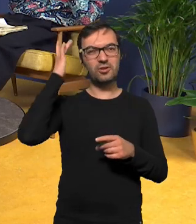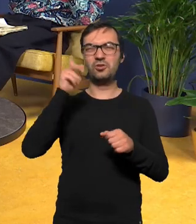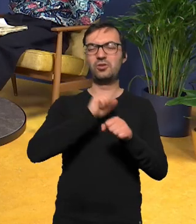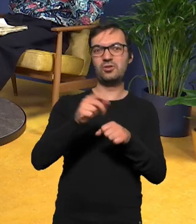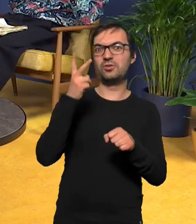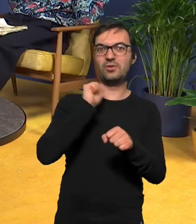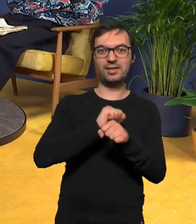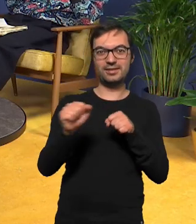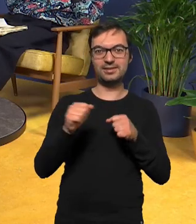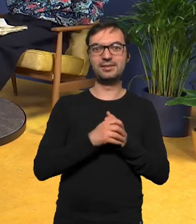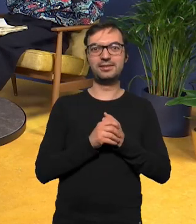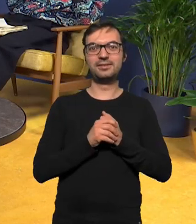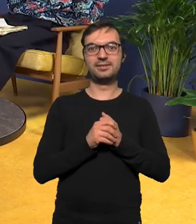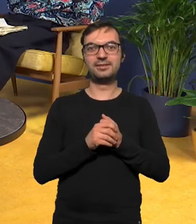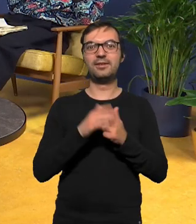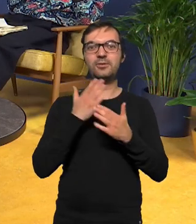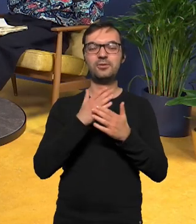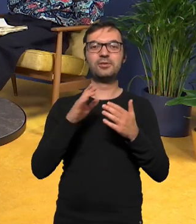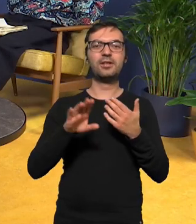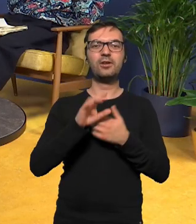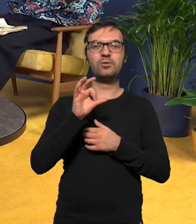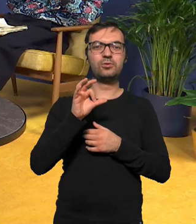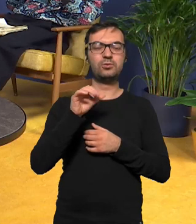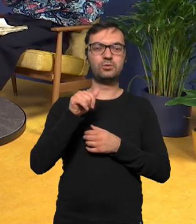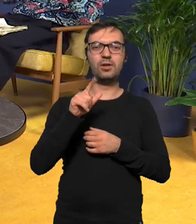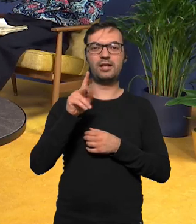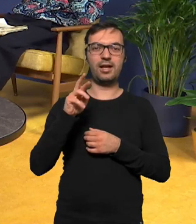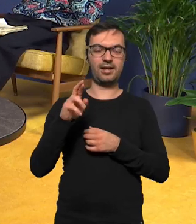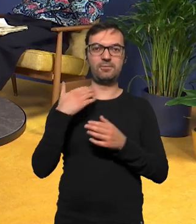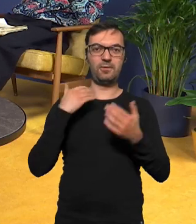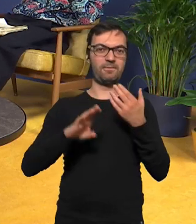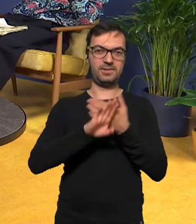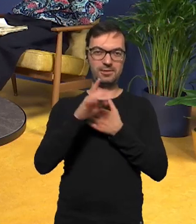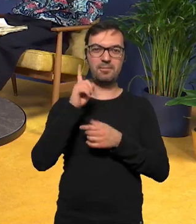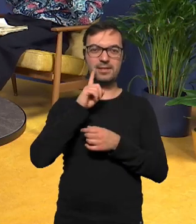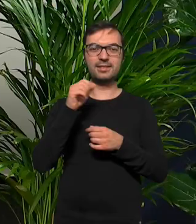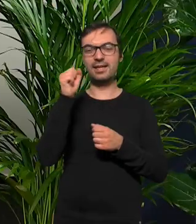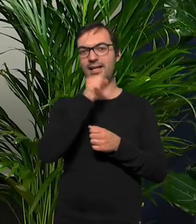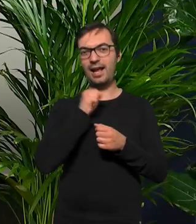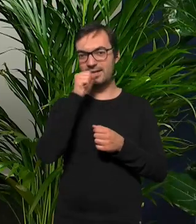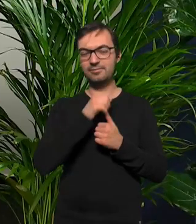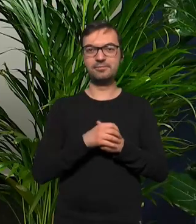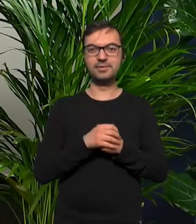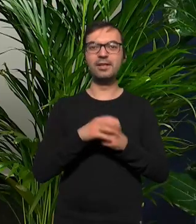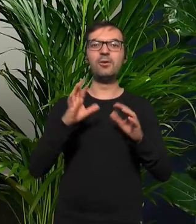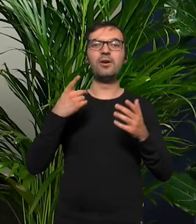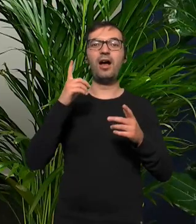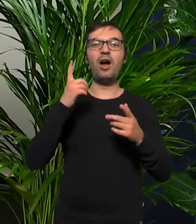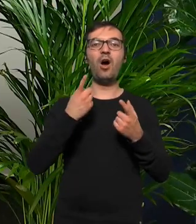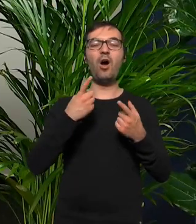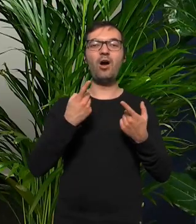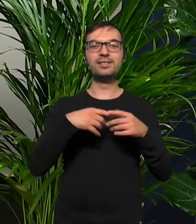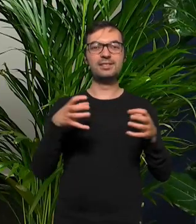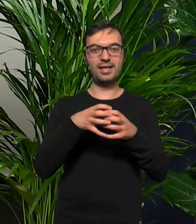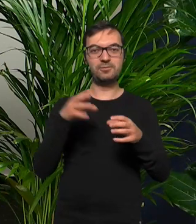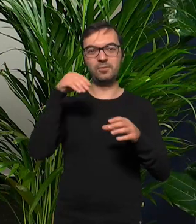kto to jest bo grałeś już z ULKR na męskim graniu no ale to były takie różne sceny i różne stadia jednak bycie w tej orkiestrze to jak rozumiem jest